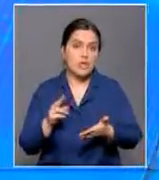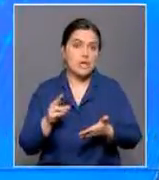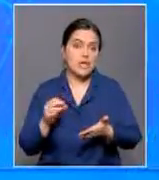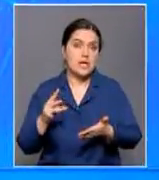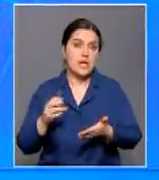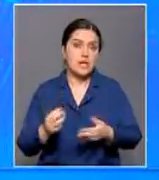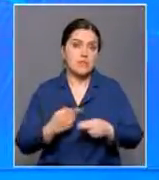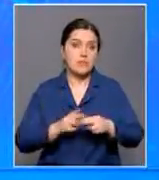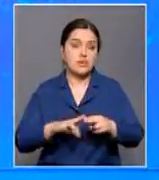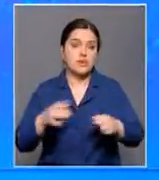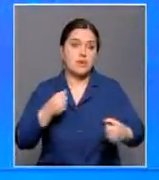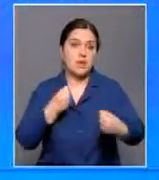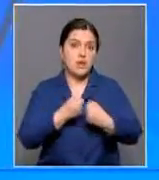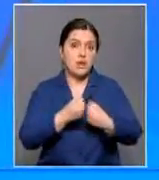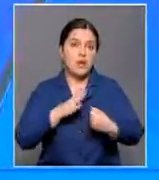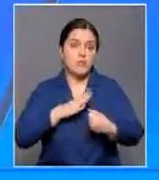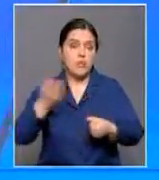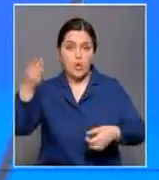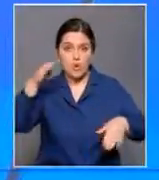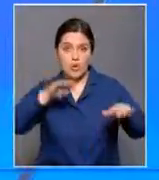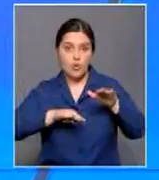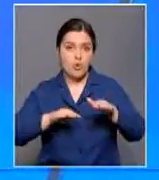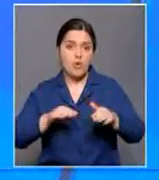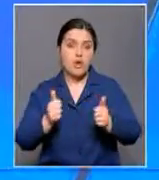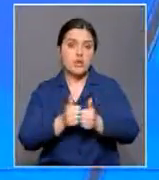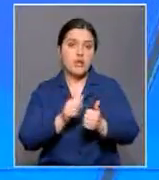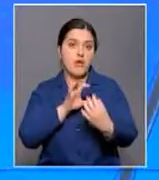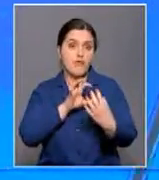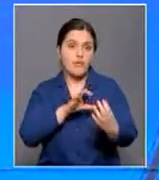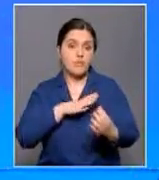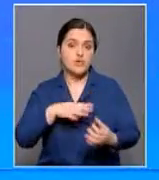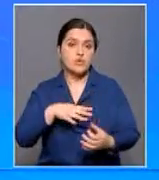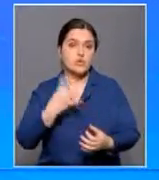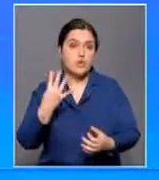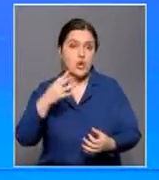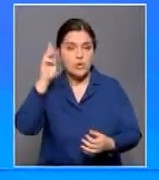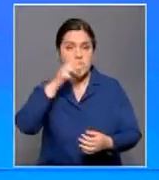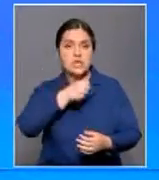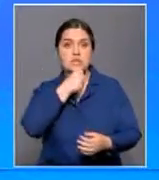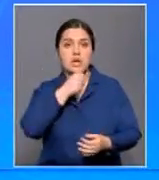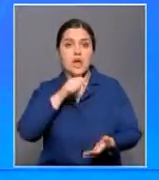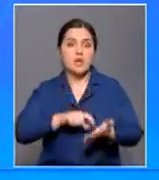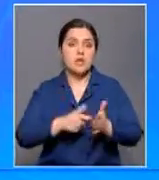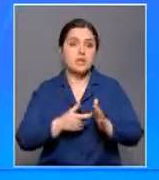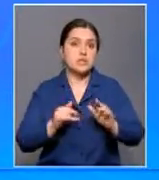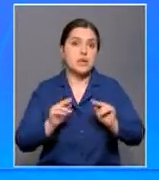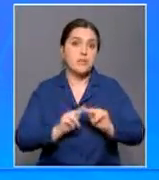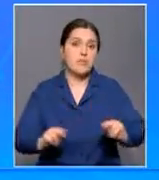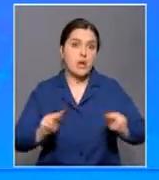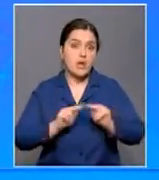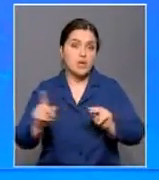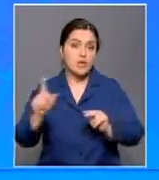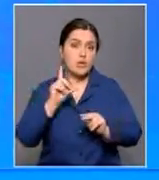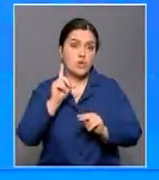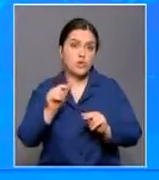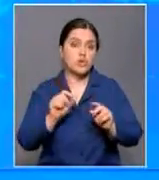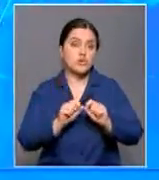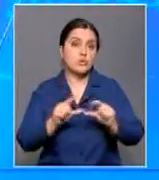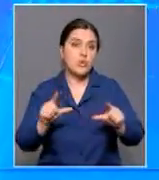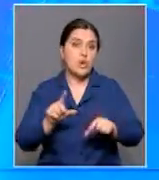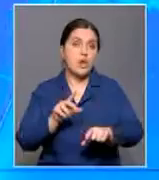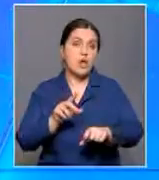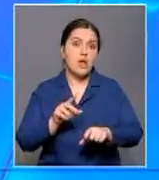Авария произошла на территории горного заповедника. В автобусе находились 44 ученика старших классов и преподаватели. Они ехали на